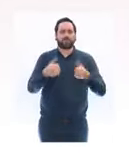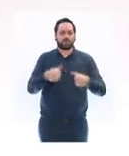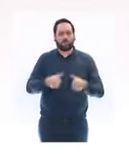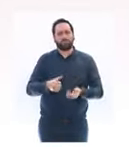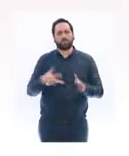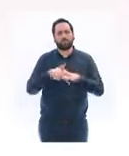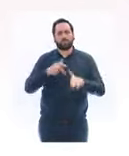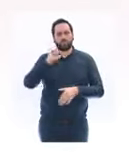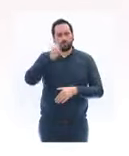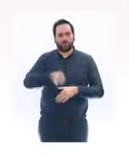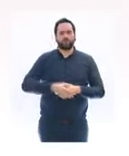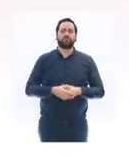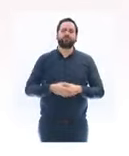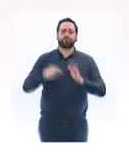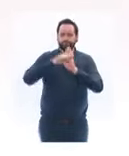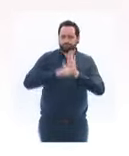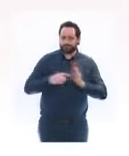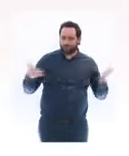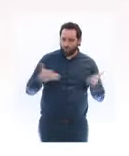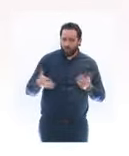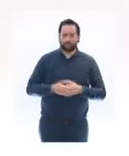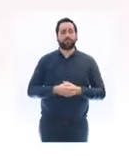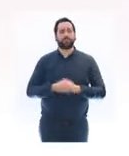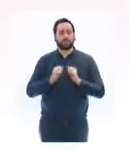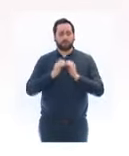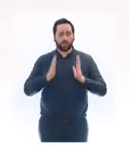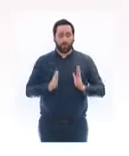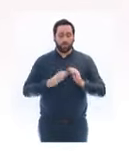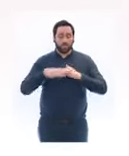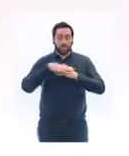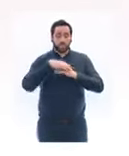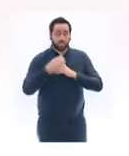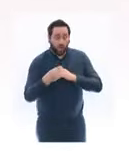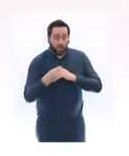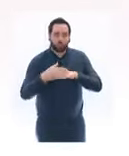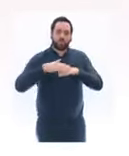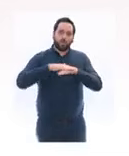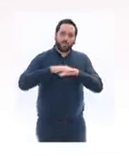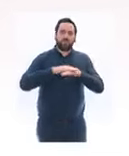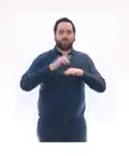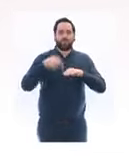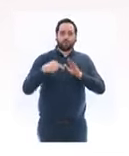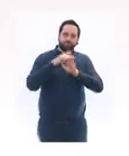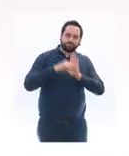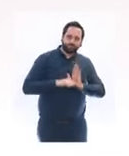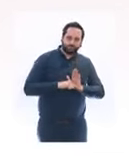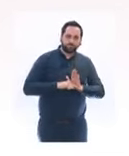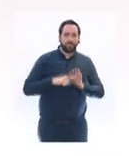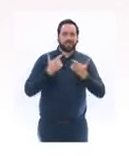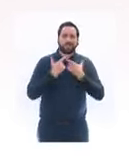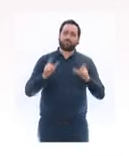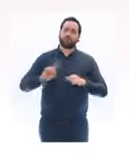que vous ne pourrez quitter votre domicile que pour cette certaine raison et muni d'une attestation pour le prouver.